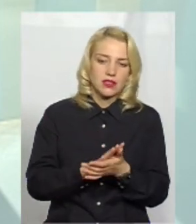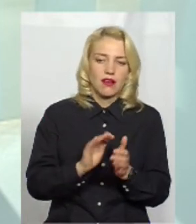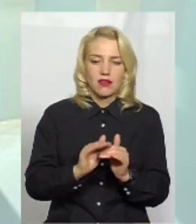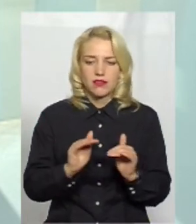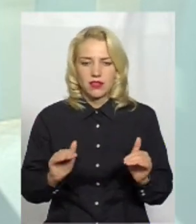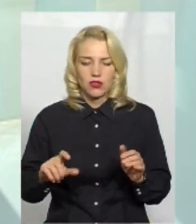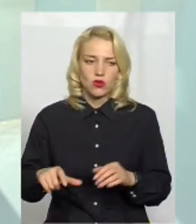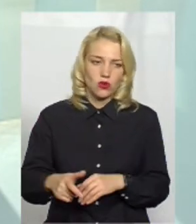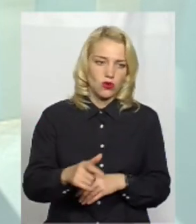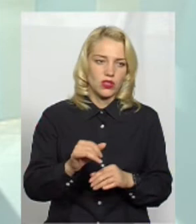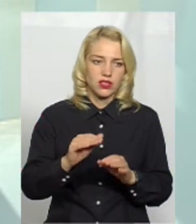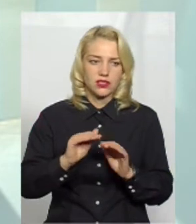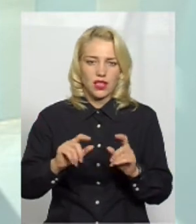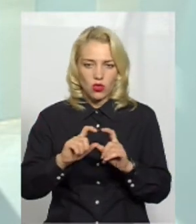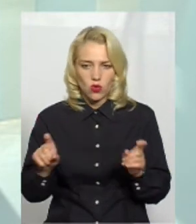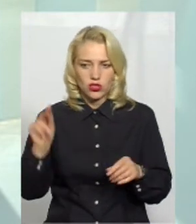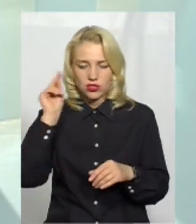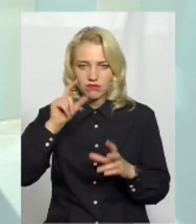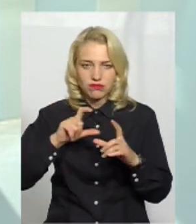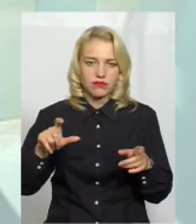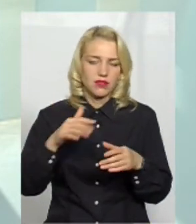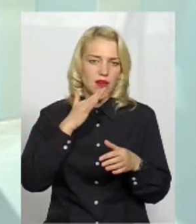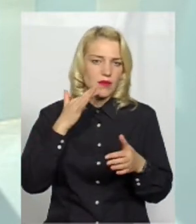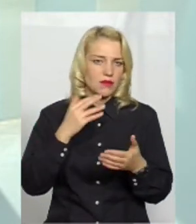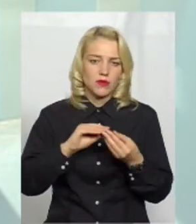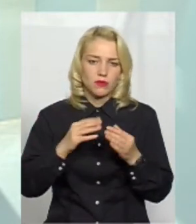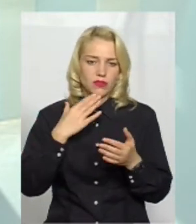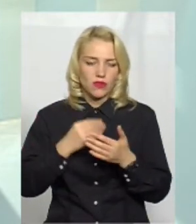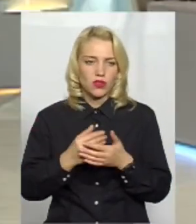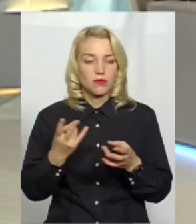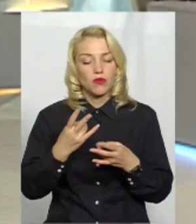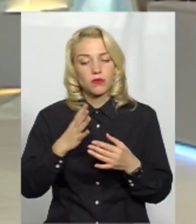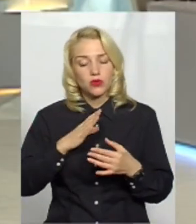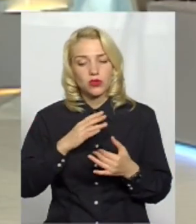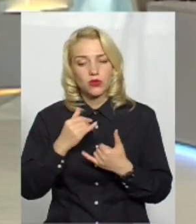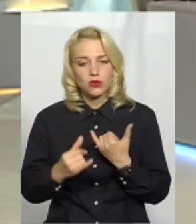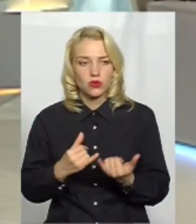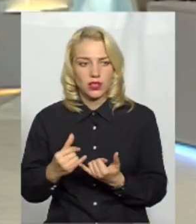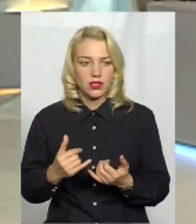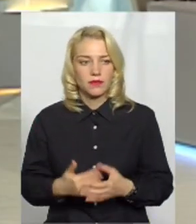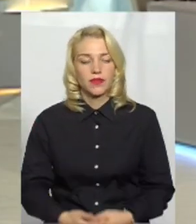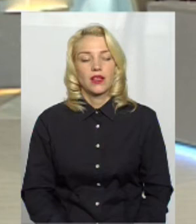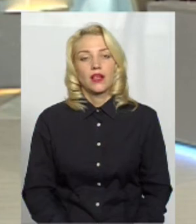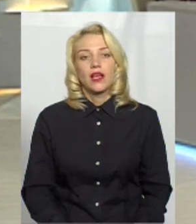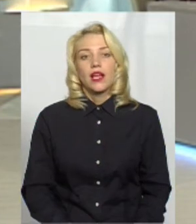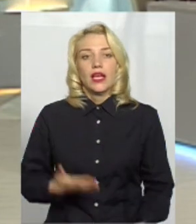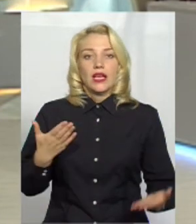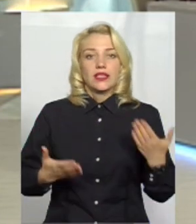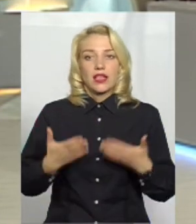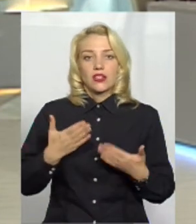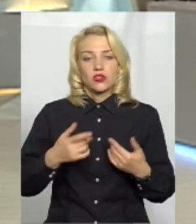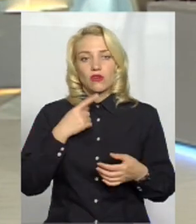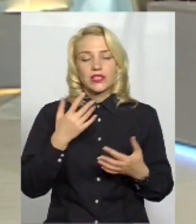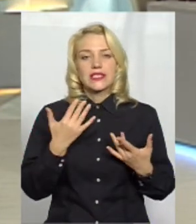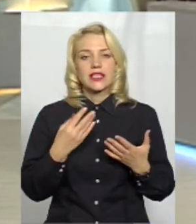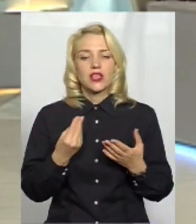і садочки, і тому у нас достатній догляд повинен бути. Ми бачимо, наскільки змін. коштів? От якщо взяти, наприклад, два останніх років,